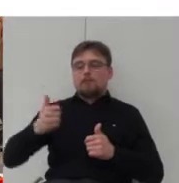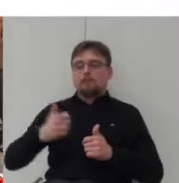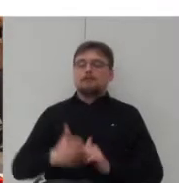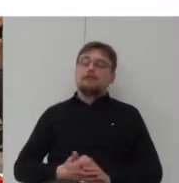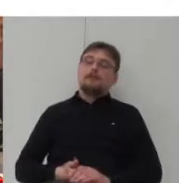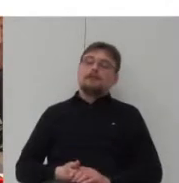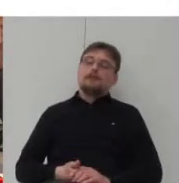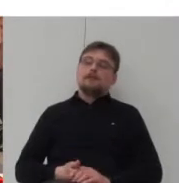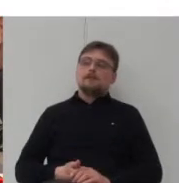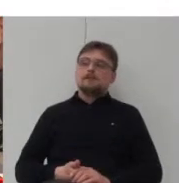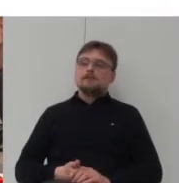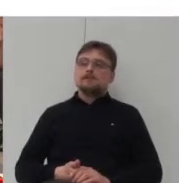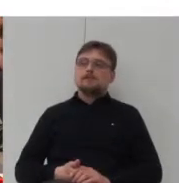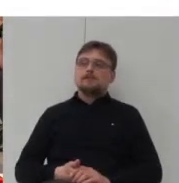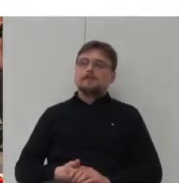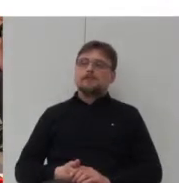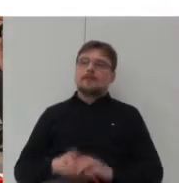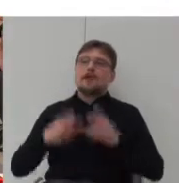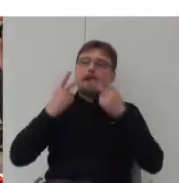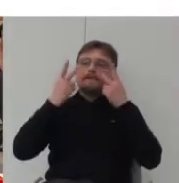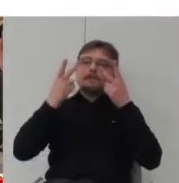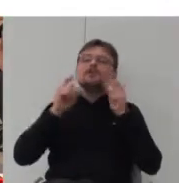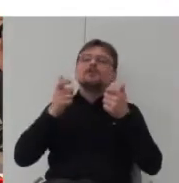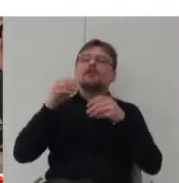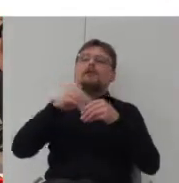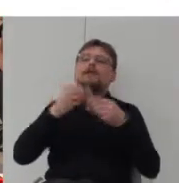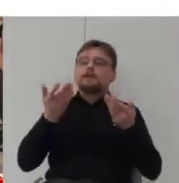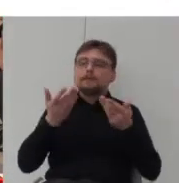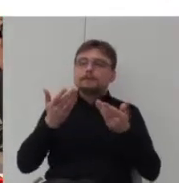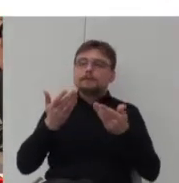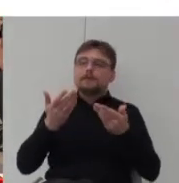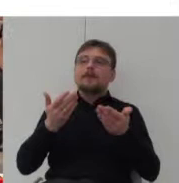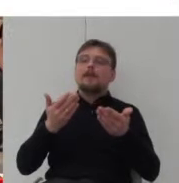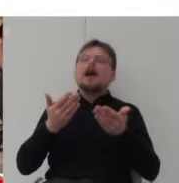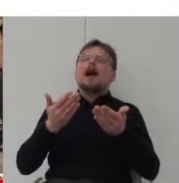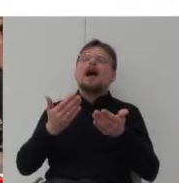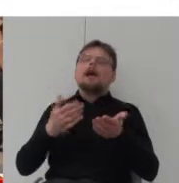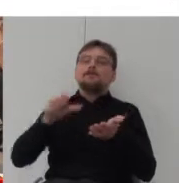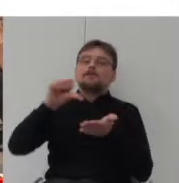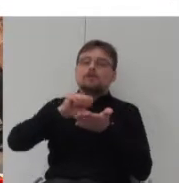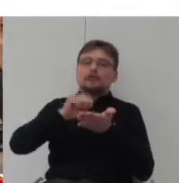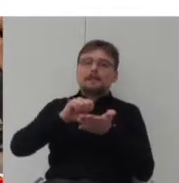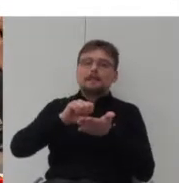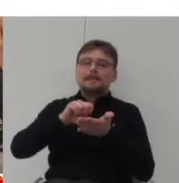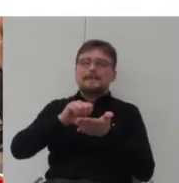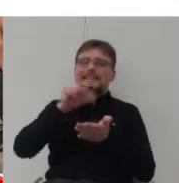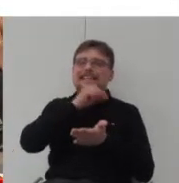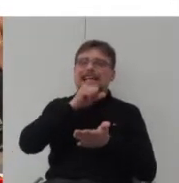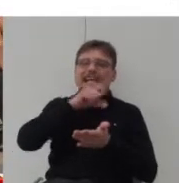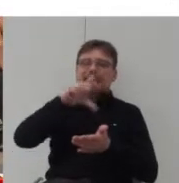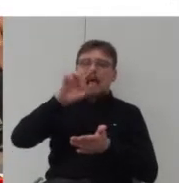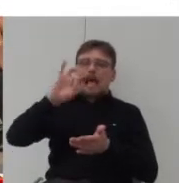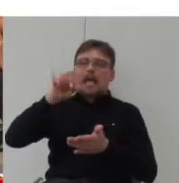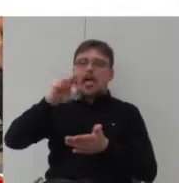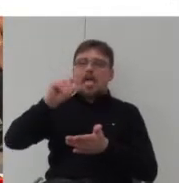Wędrłem całego założenia jest zrewitalizowana cegielnia, w której nagrywano niektóre sceny z Ziemi